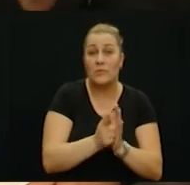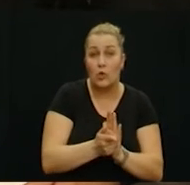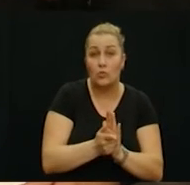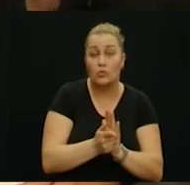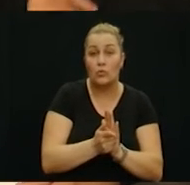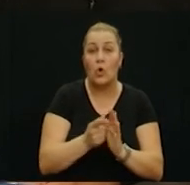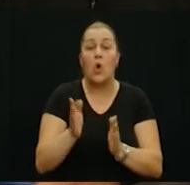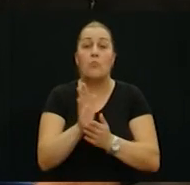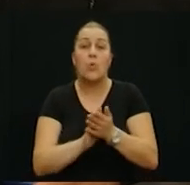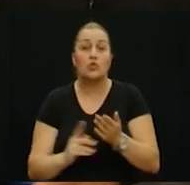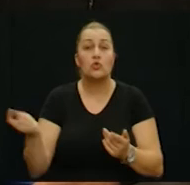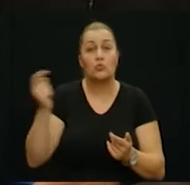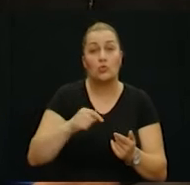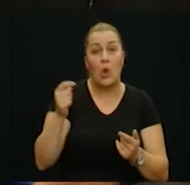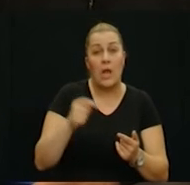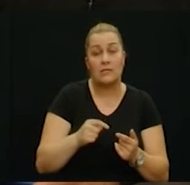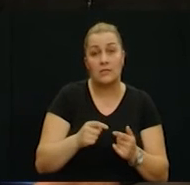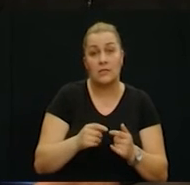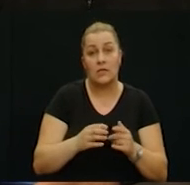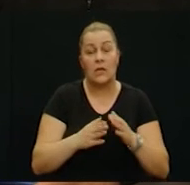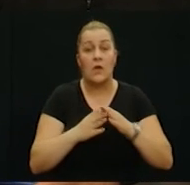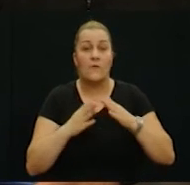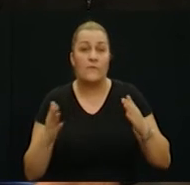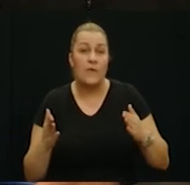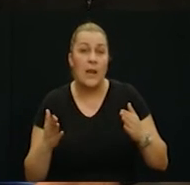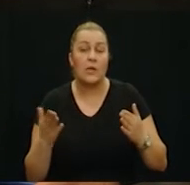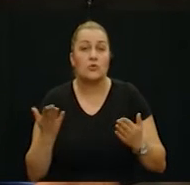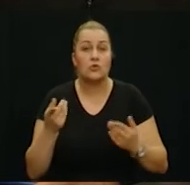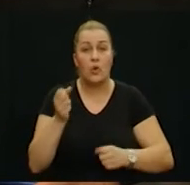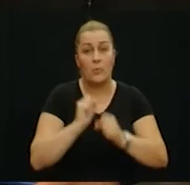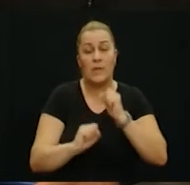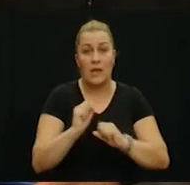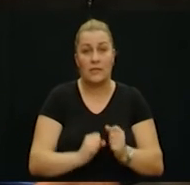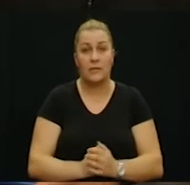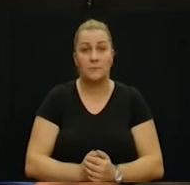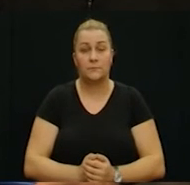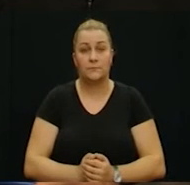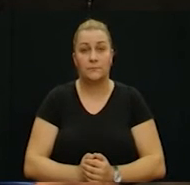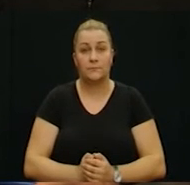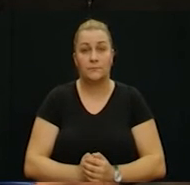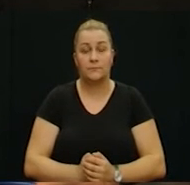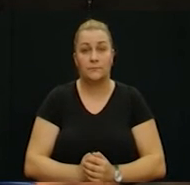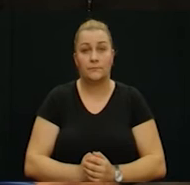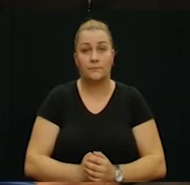U tom trenutku počnu dolaziti ogromne količine ranjenih što branitelja što civila.